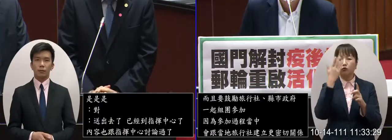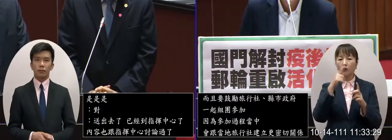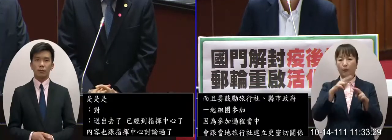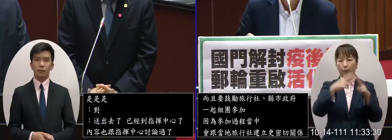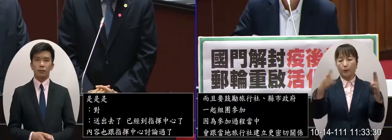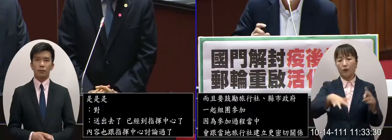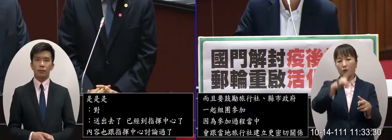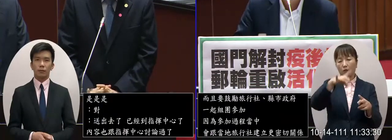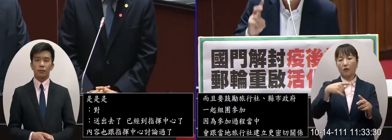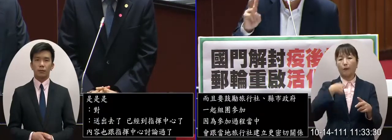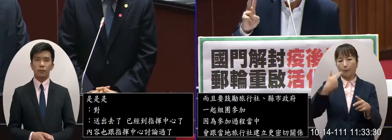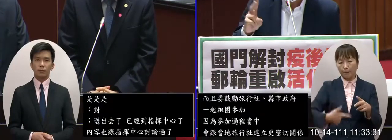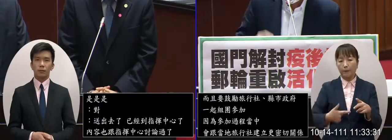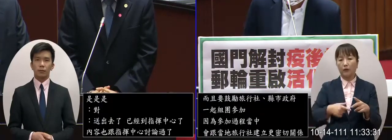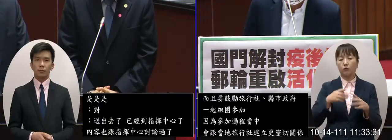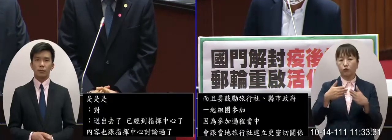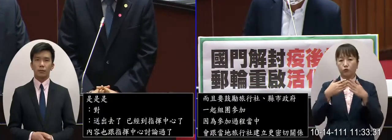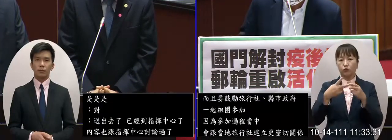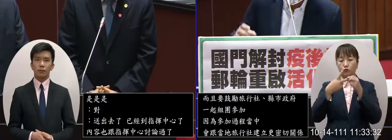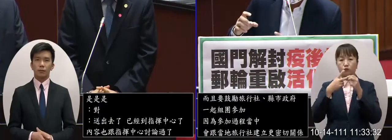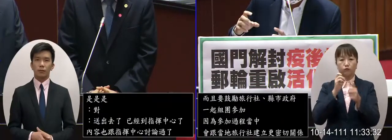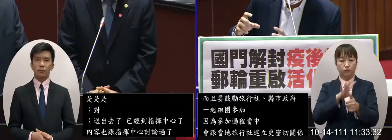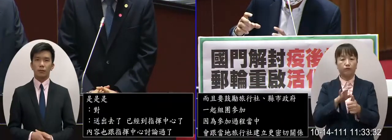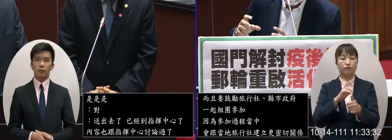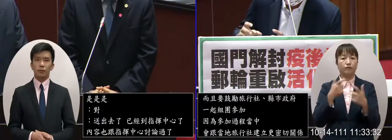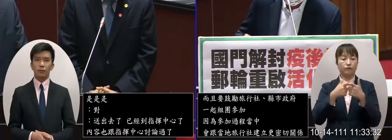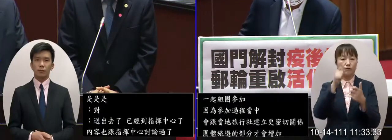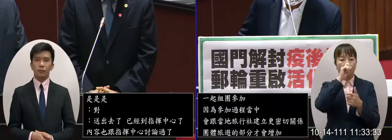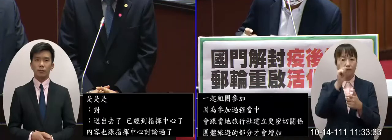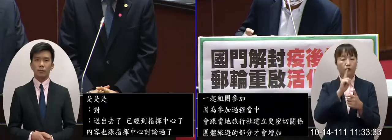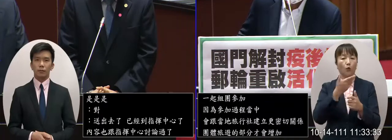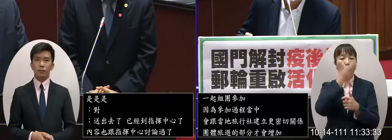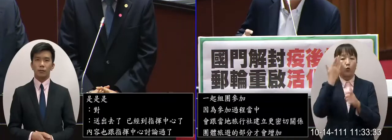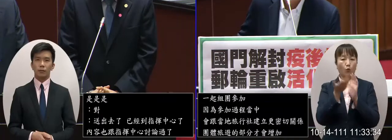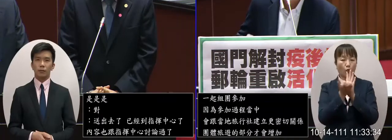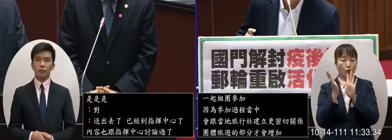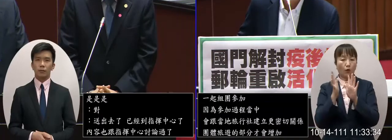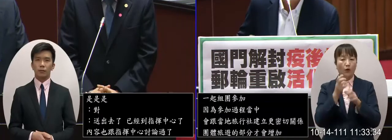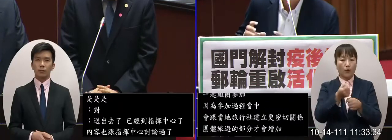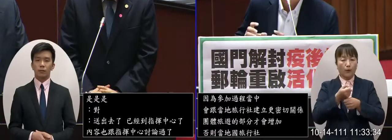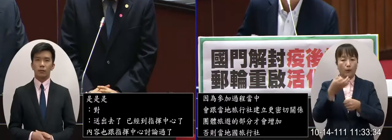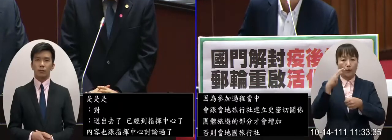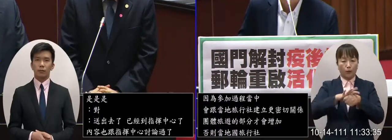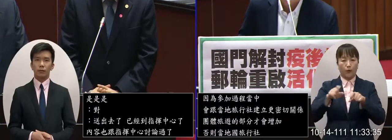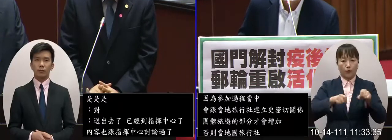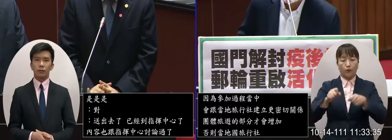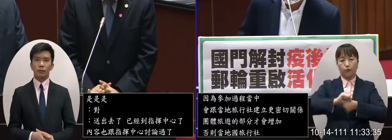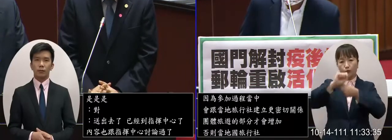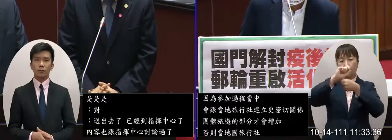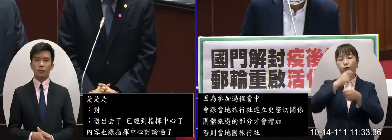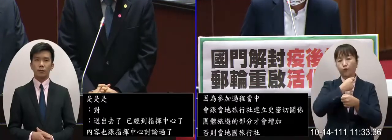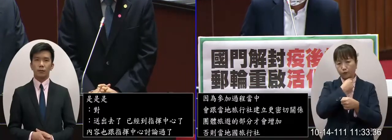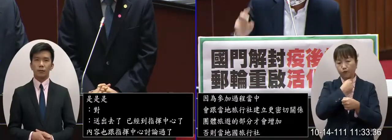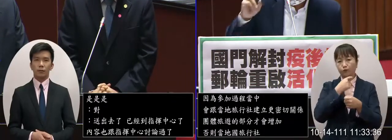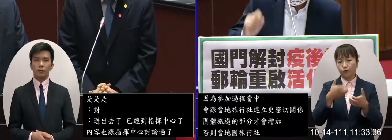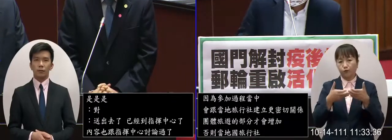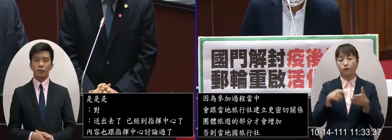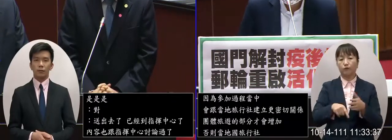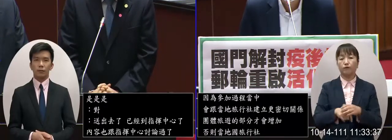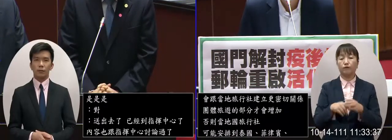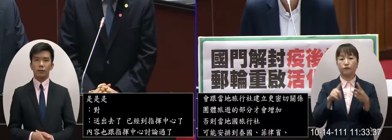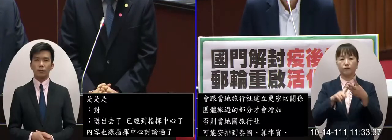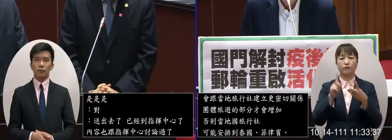還早開放所以我才建議我第二個主張就是說我們的旅展行銷補助的計畫能夠被增或者我覺得非常重要